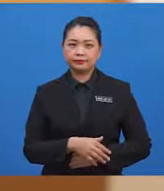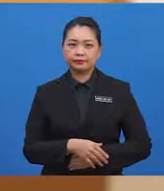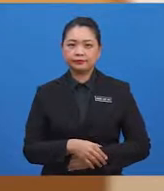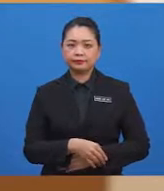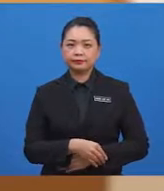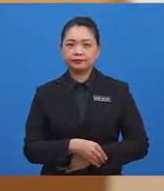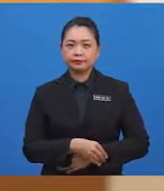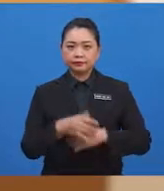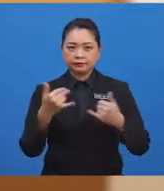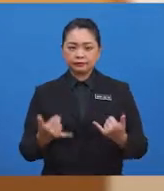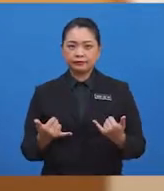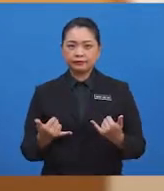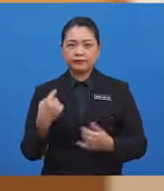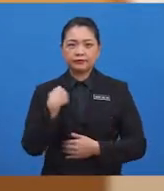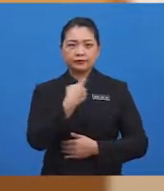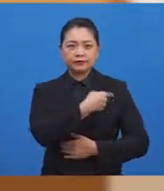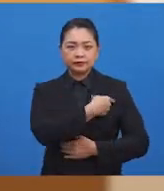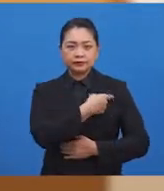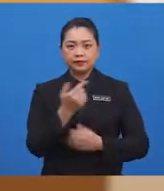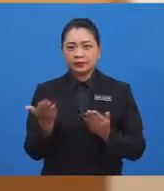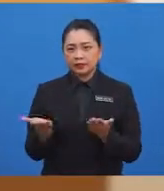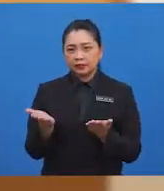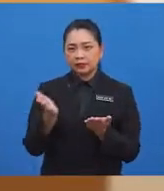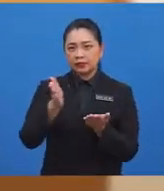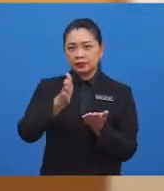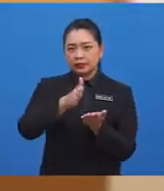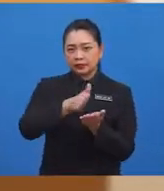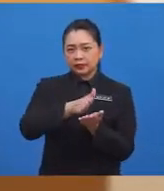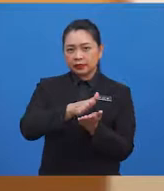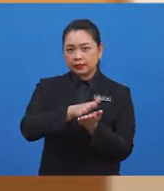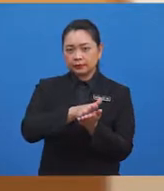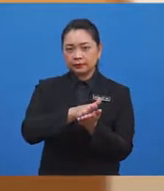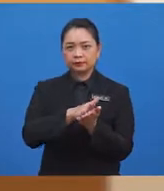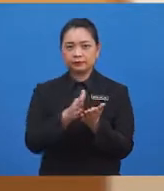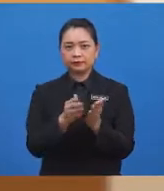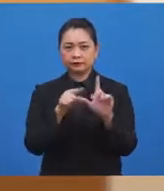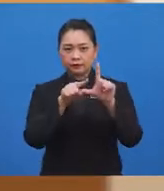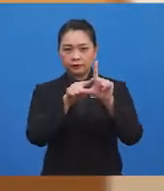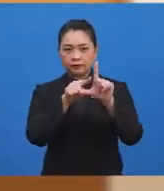Sekarang, kita lipat bahagian yang bersudut tegak ini.